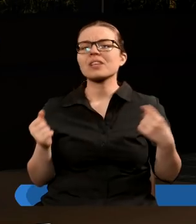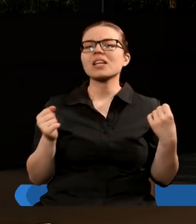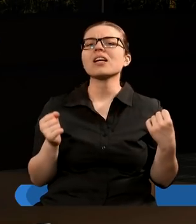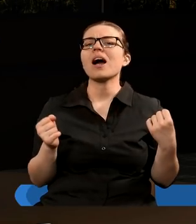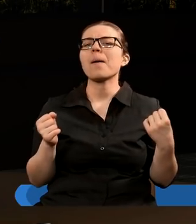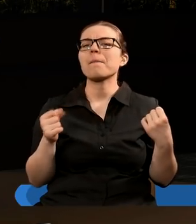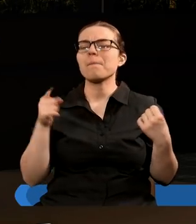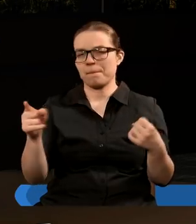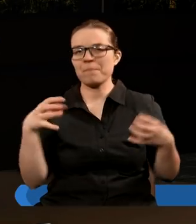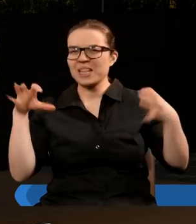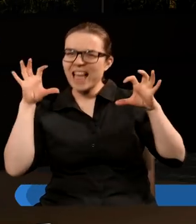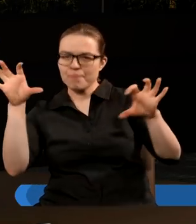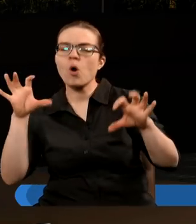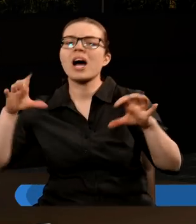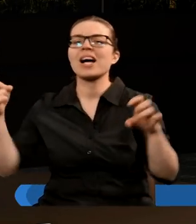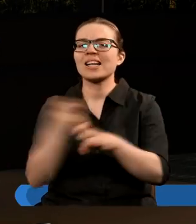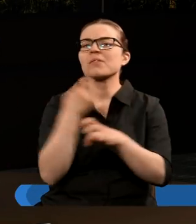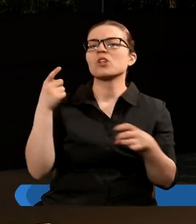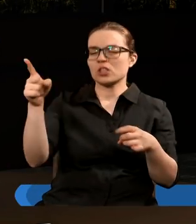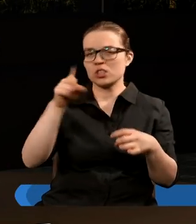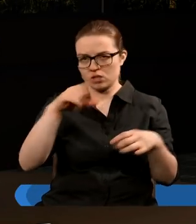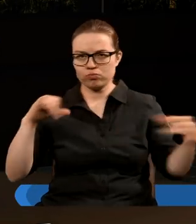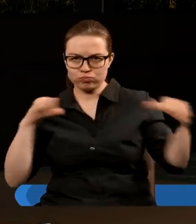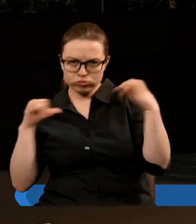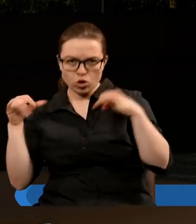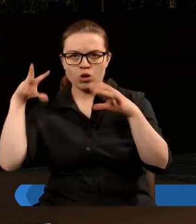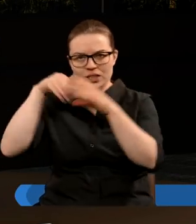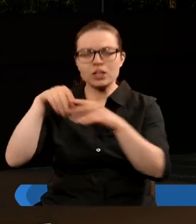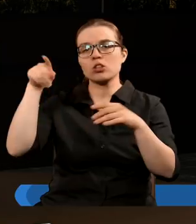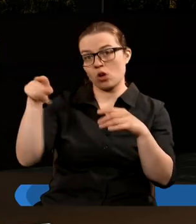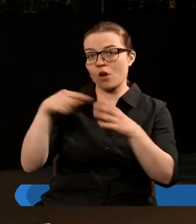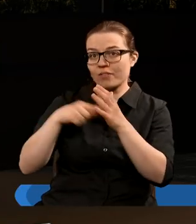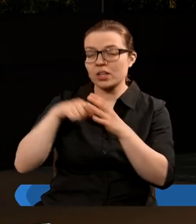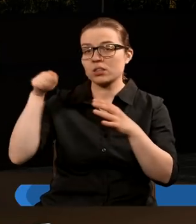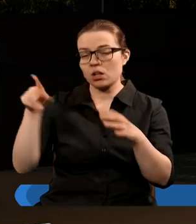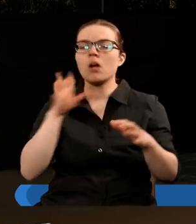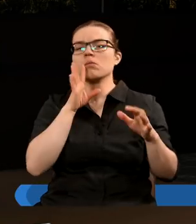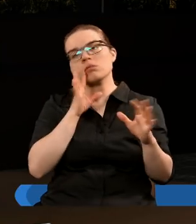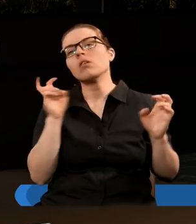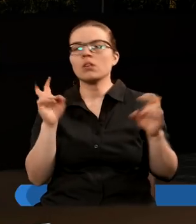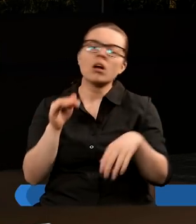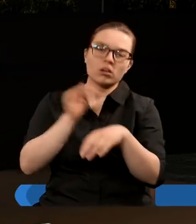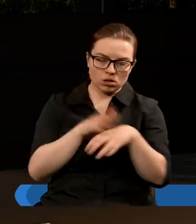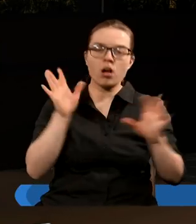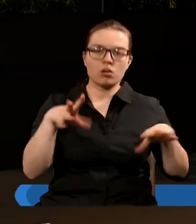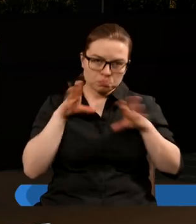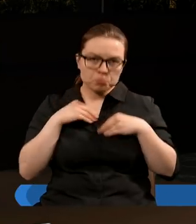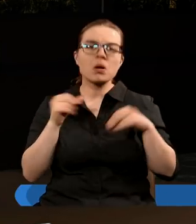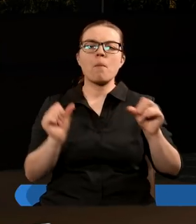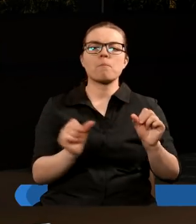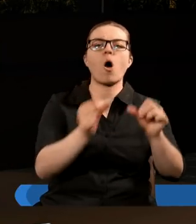państwo takie demokratyczne, w którym ludzie sprawują swoje rządy, oni sami zgodzą się na wystawienie posągu bestii,